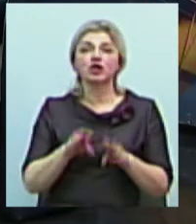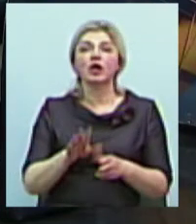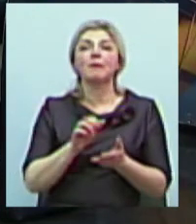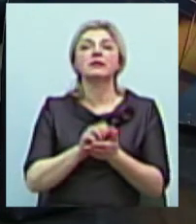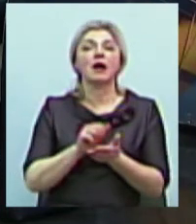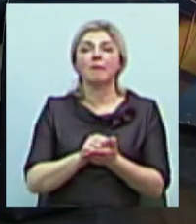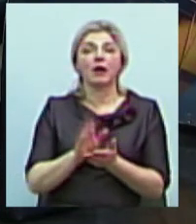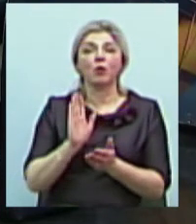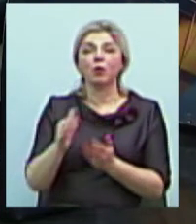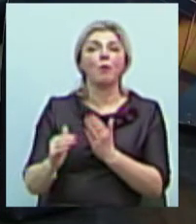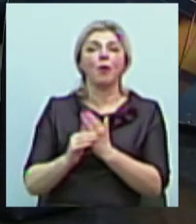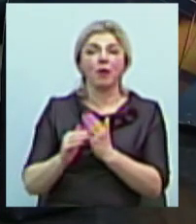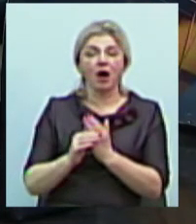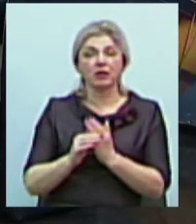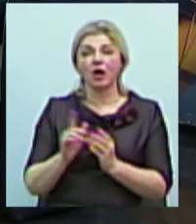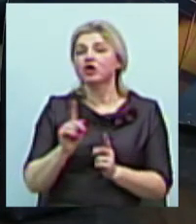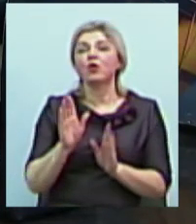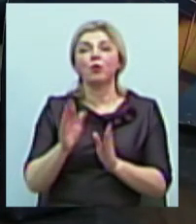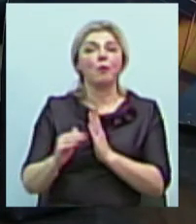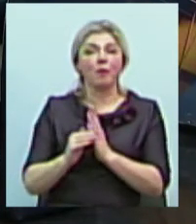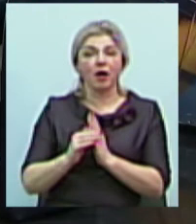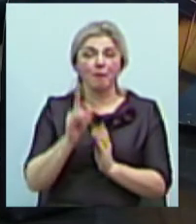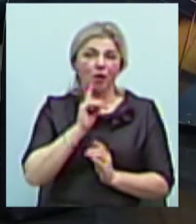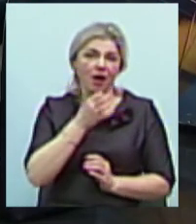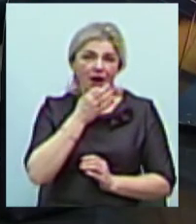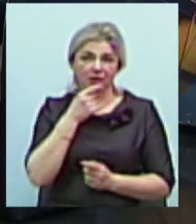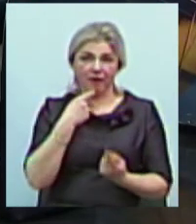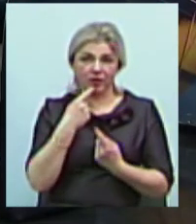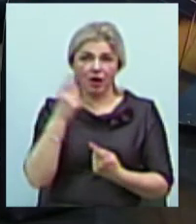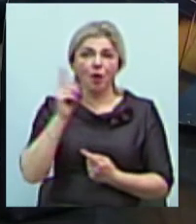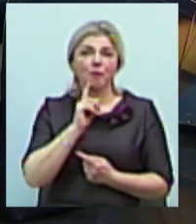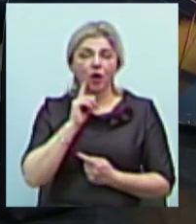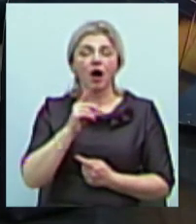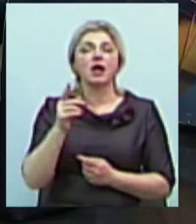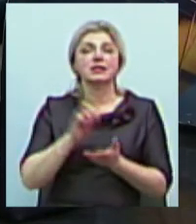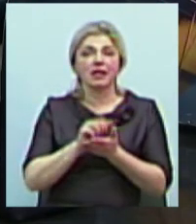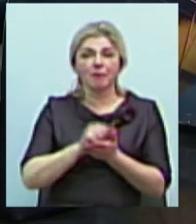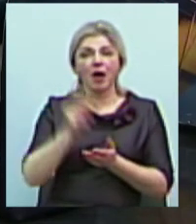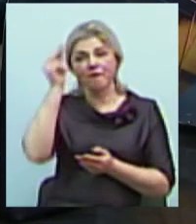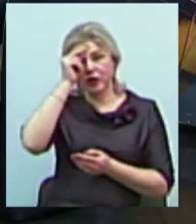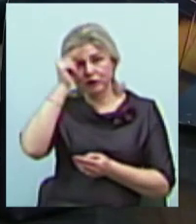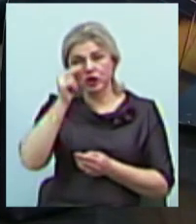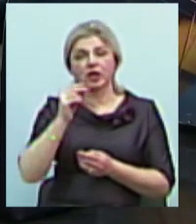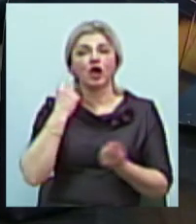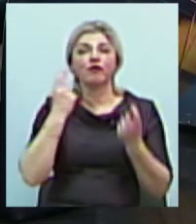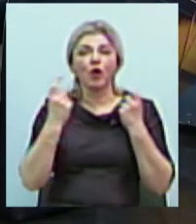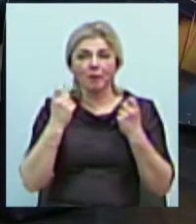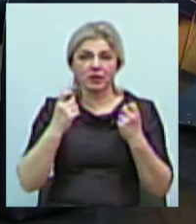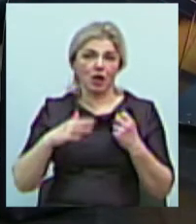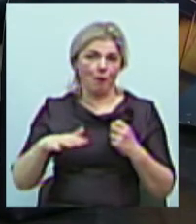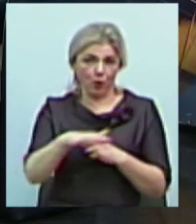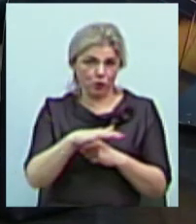допомагають? Поки що говорити зарано. Поки зарано вони займаються зараз вивченням інформпростору. Мабуть, то перше, що вони нам